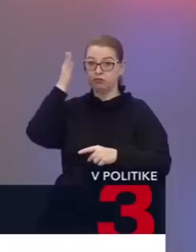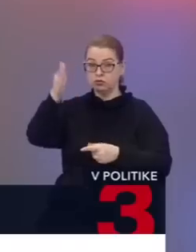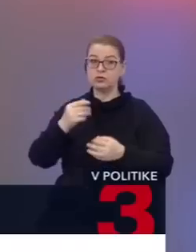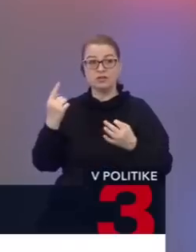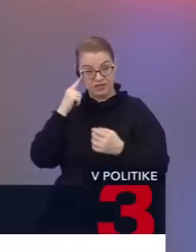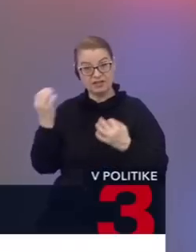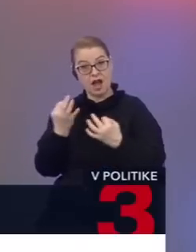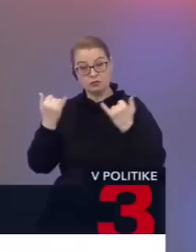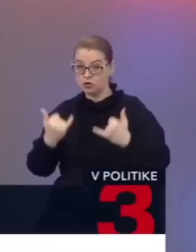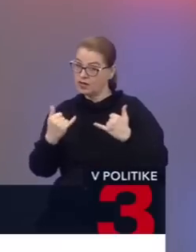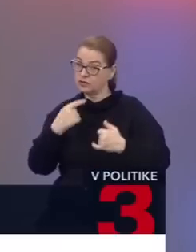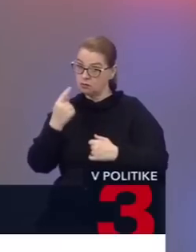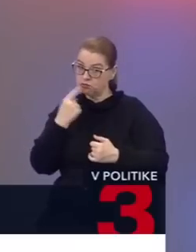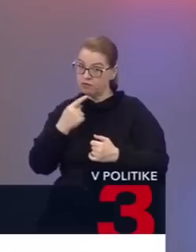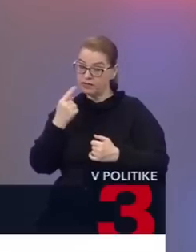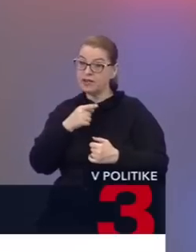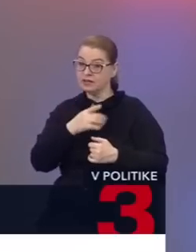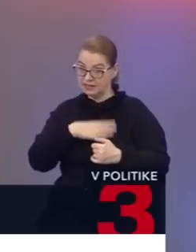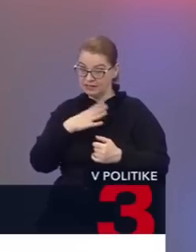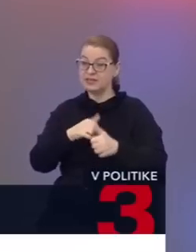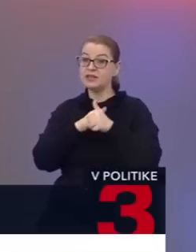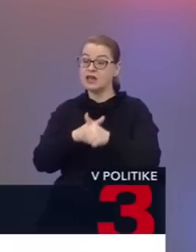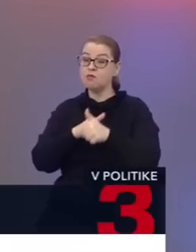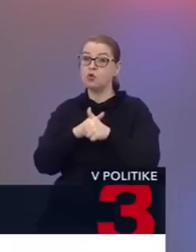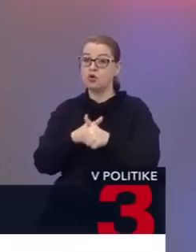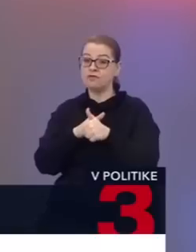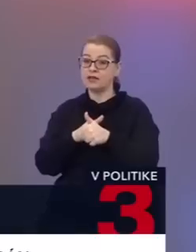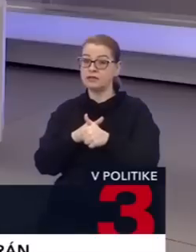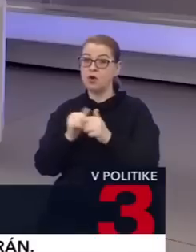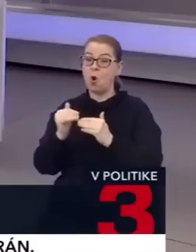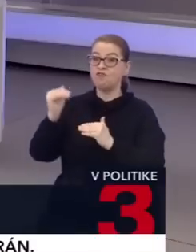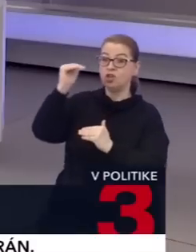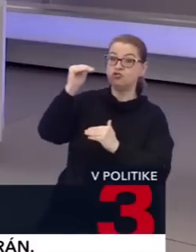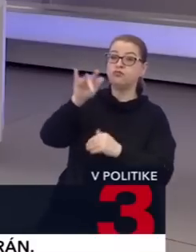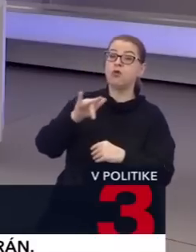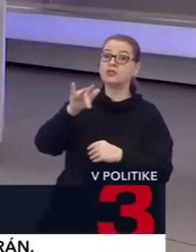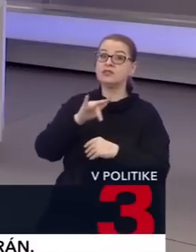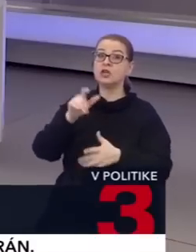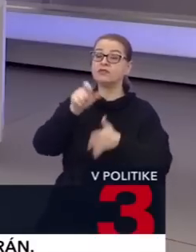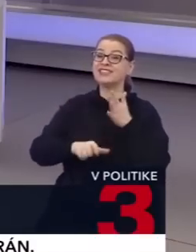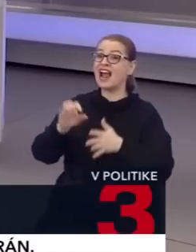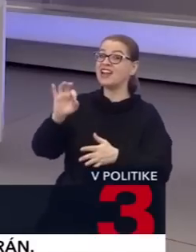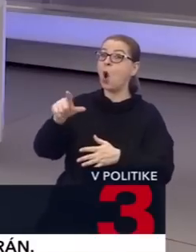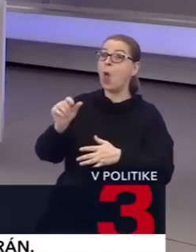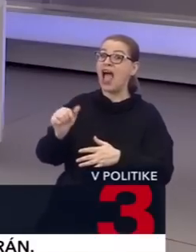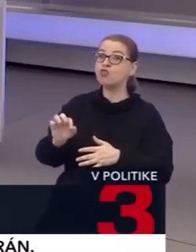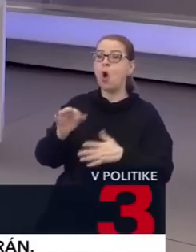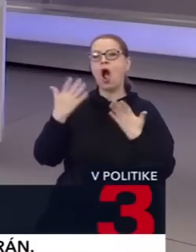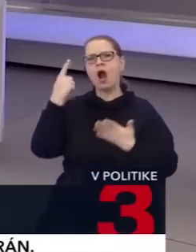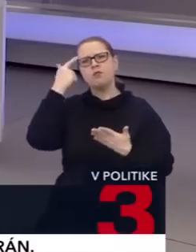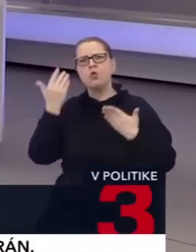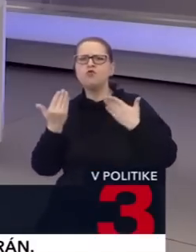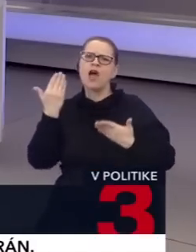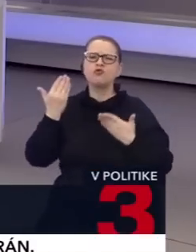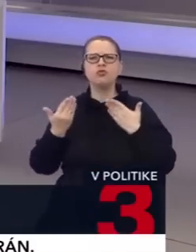viete aspoň v tejto chvíli povedať, či chcete zabojovať o vyššiu pozíciu v strane Olano alebo naozaj skôr uvažujete